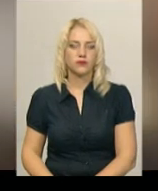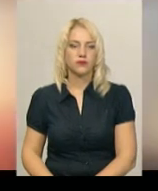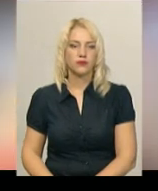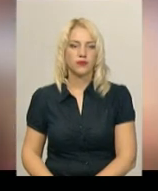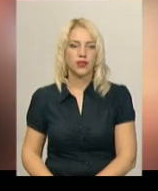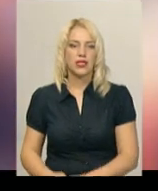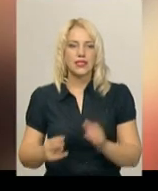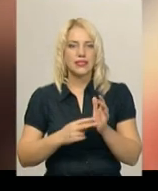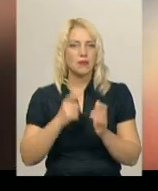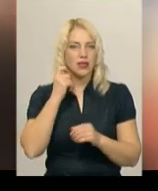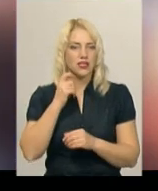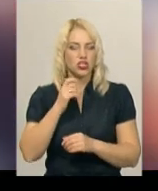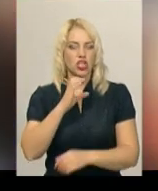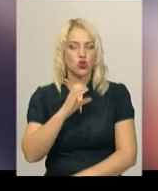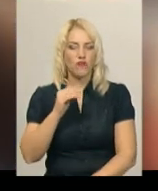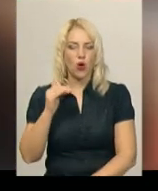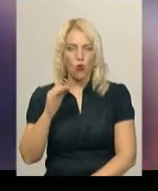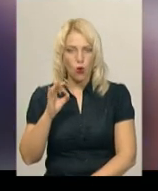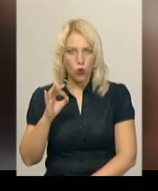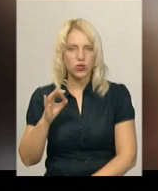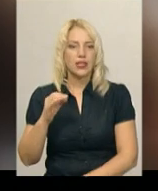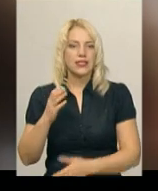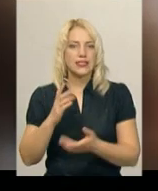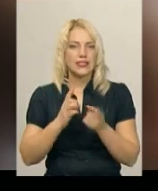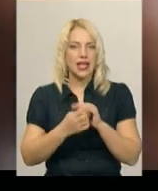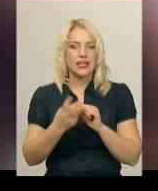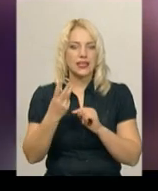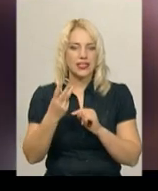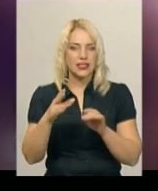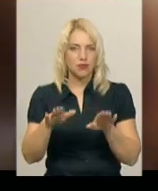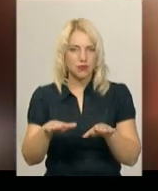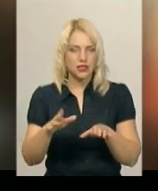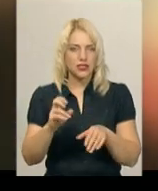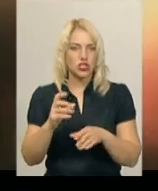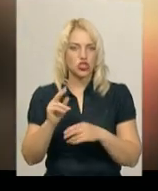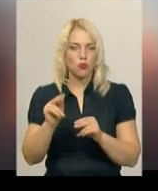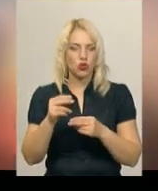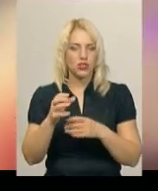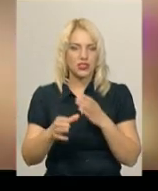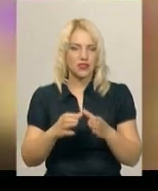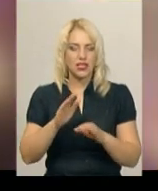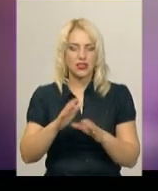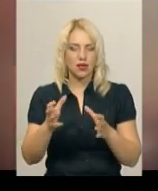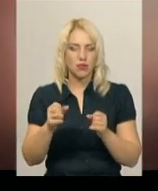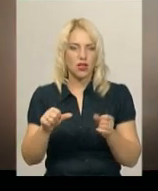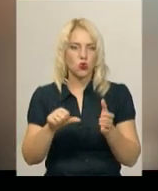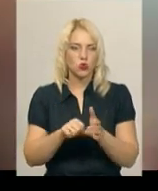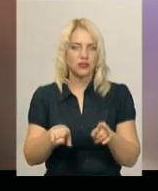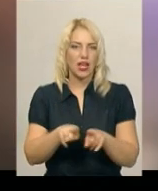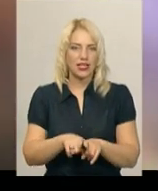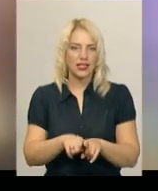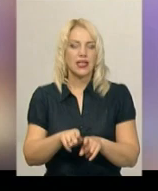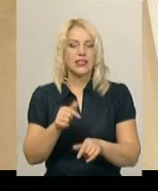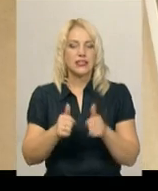7-річна Софія Огонь стала третєю на Чемпіонаті світу. Її тренер і мама Анна Огонь каже, діти вже брали участь у таких змаганнях